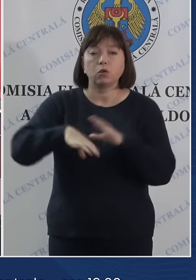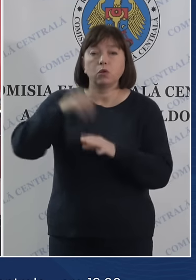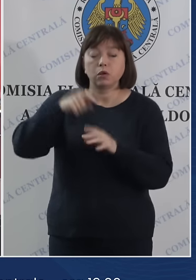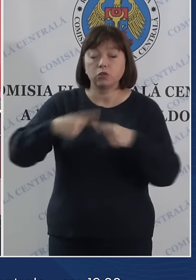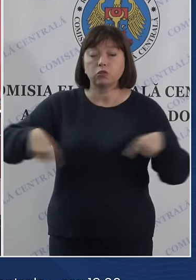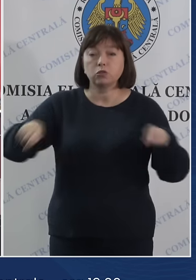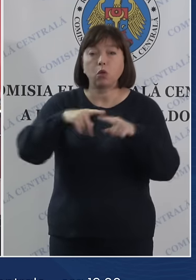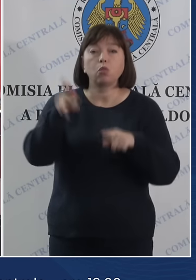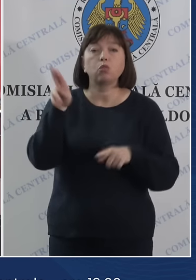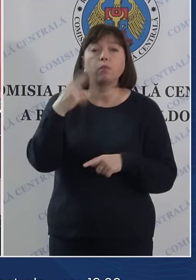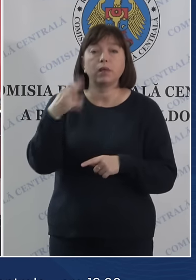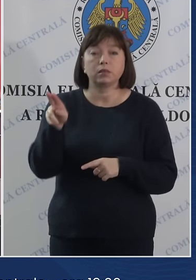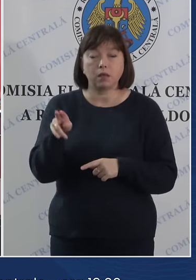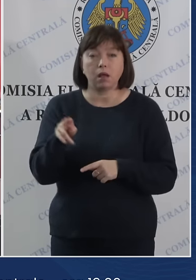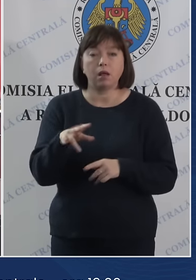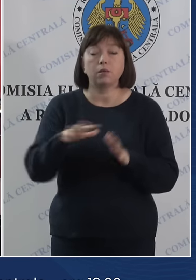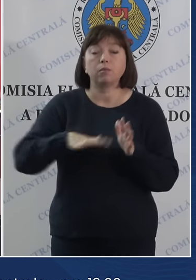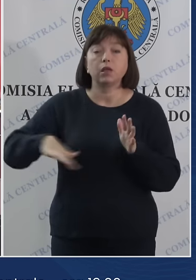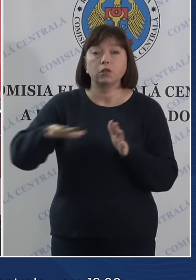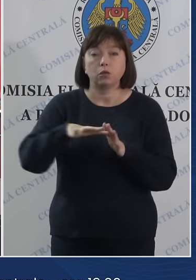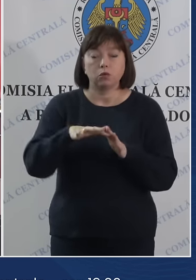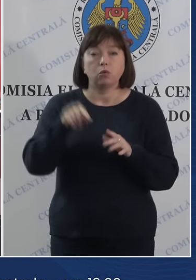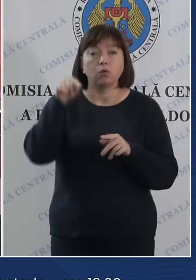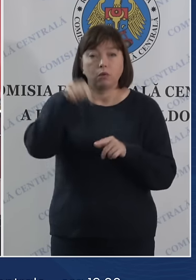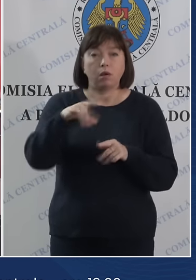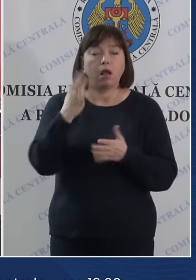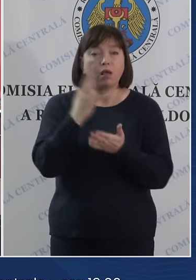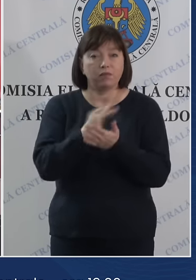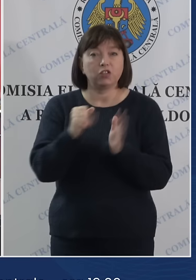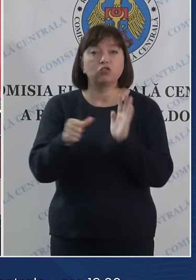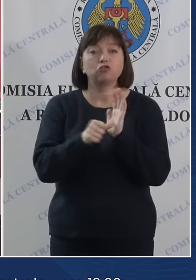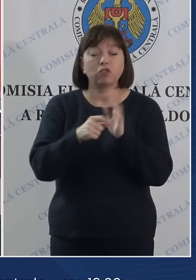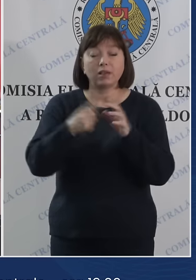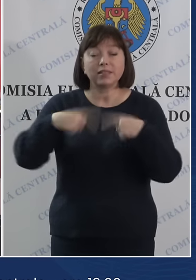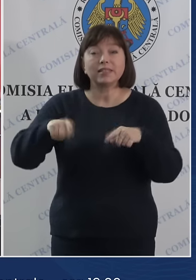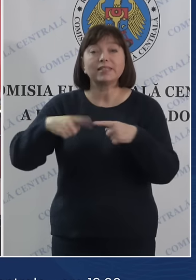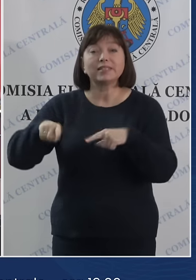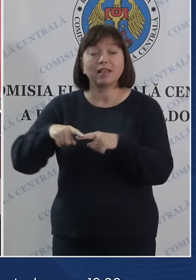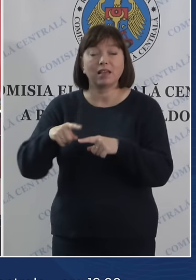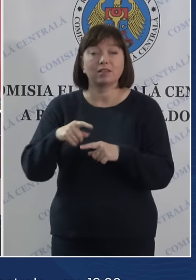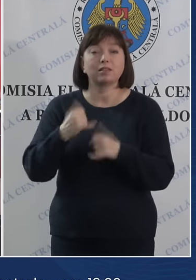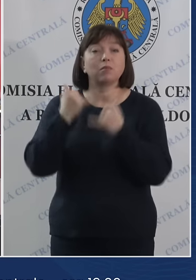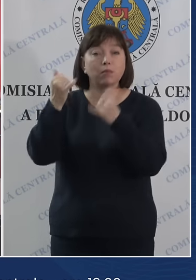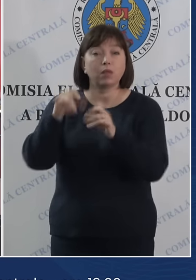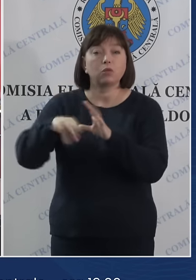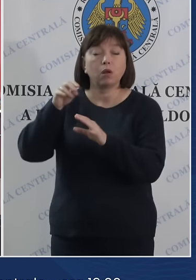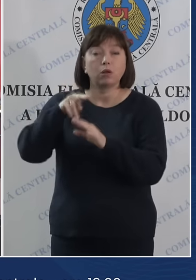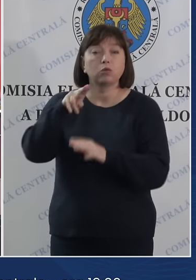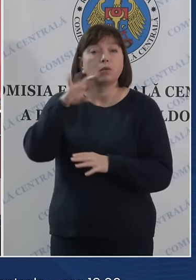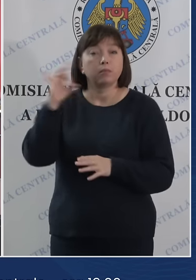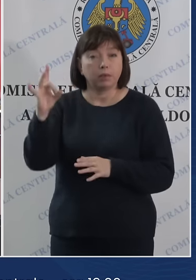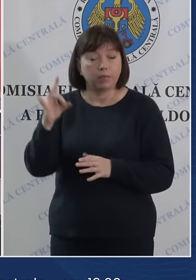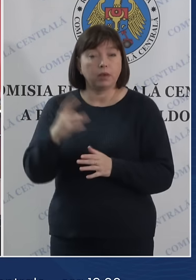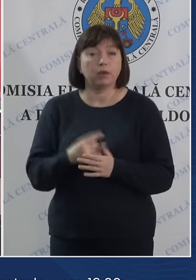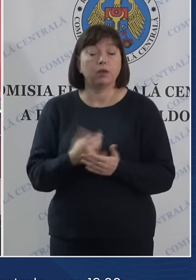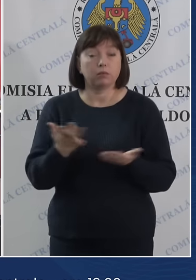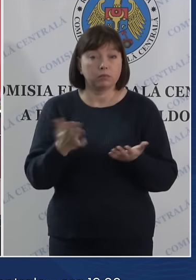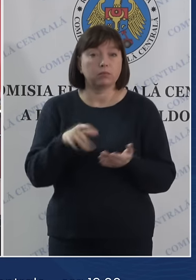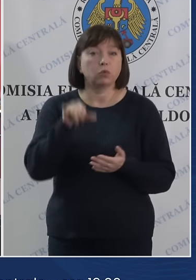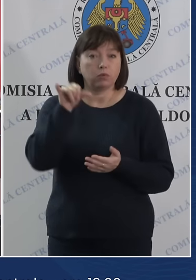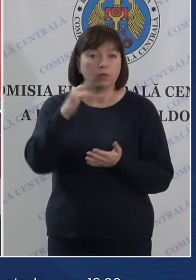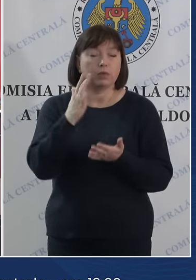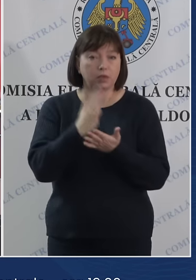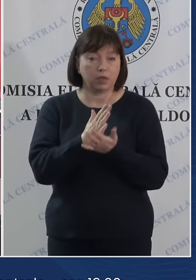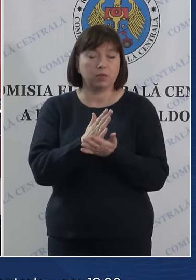Dubăsari. Pe teritoriul respectiv aveți și șase secții de votare pentru alegători din stânga Nistrului. Cred că vă